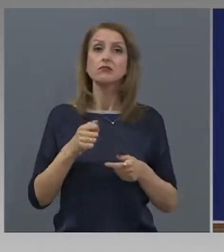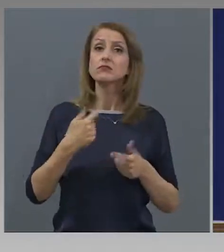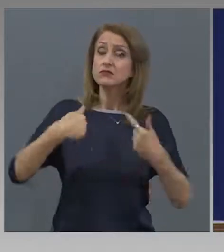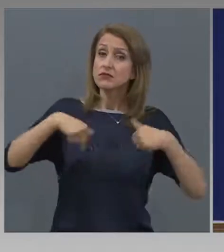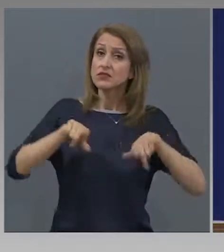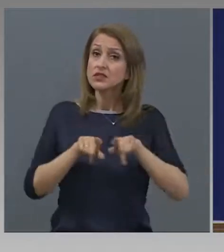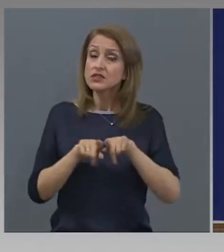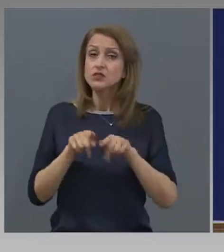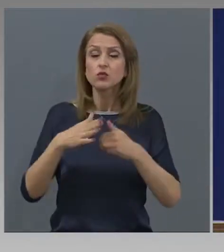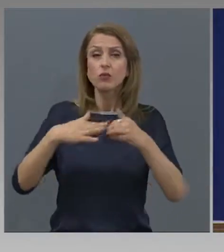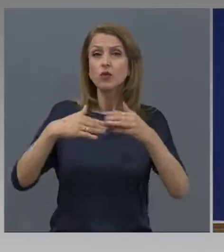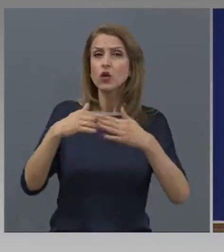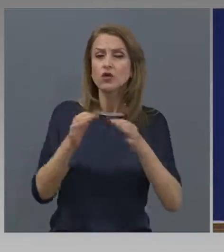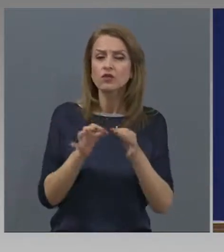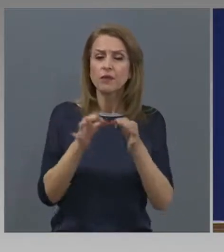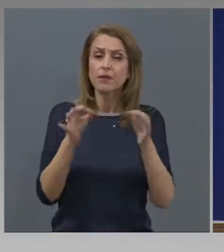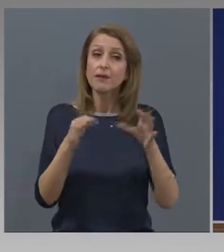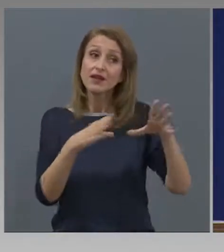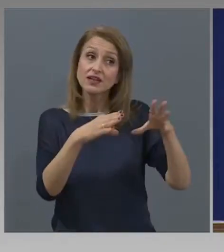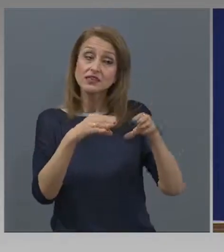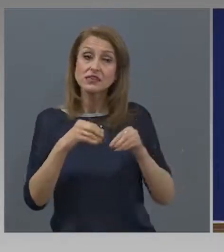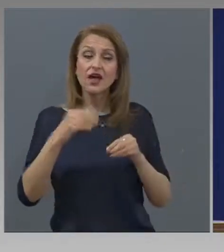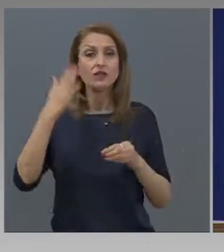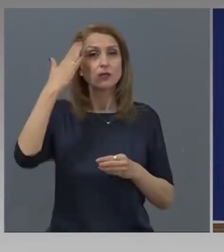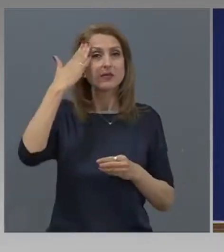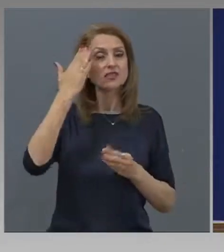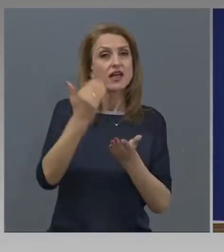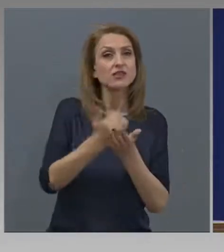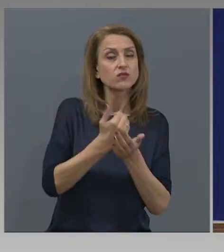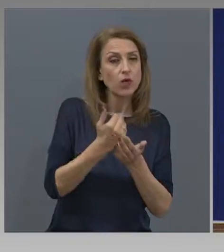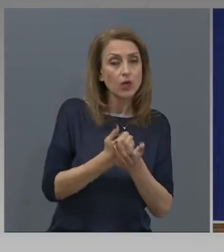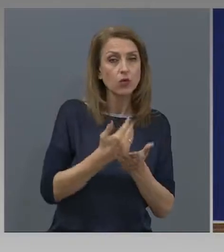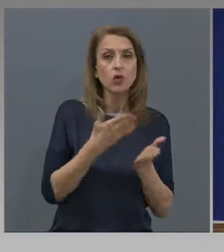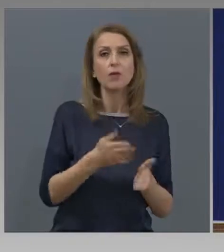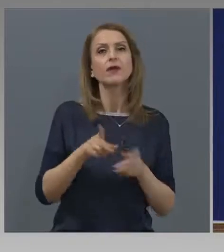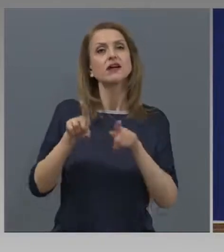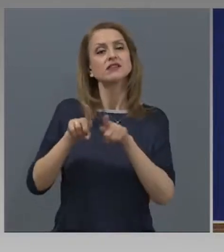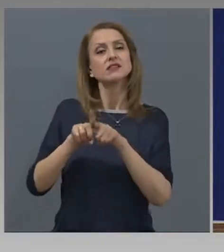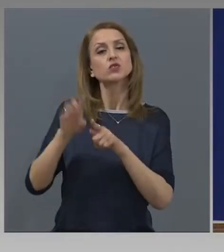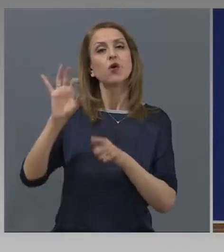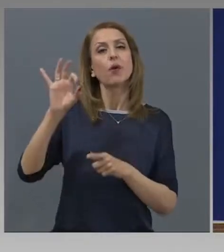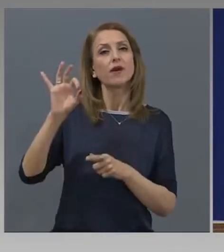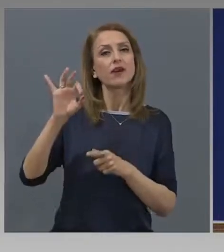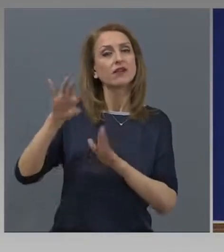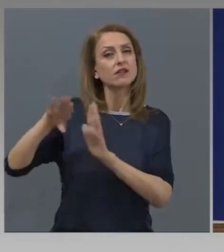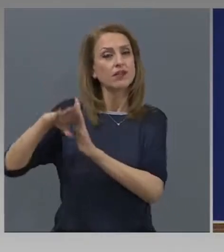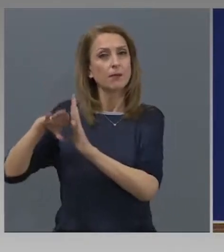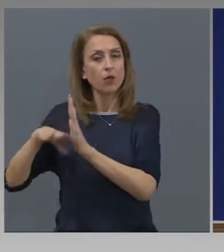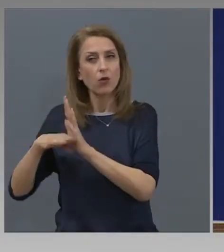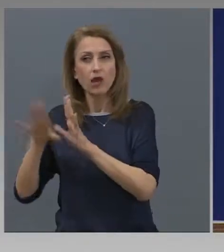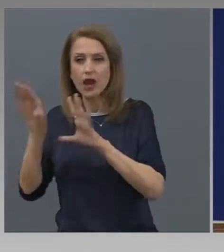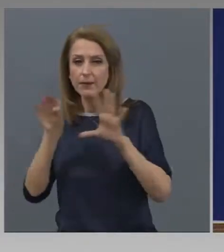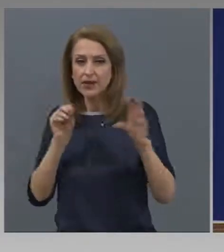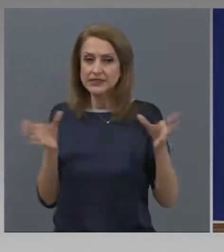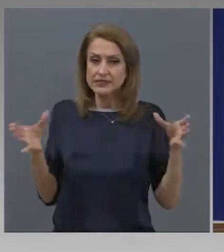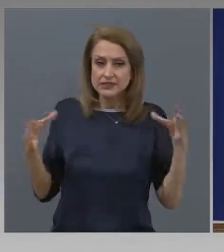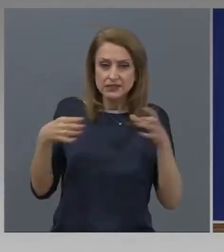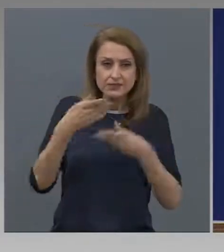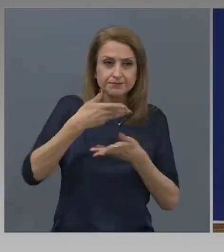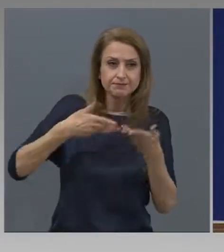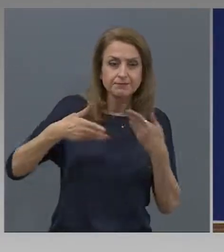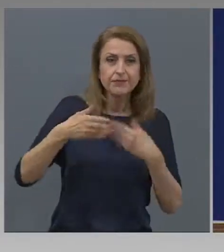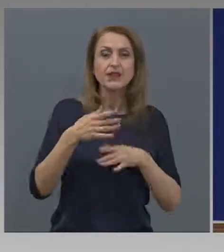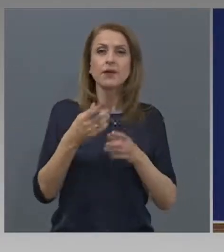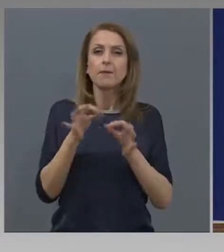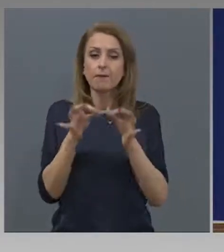мерки, заедно с колегите от Министерство на економиката и по линия на оперативна програма, инновация и конкурентно способност. Мерки, които са свързани с даване